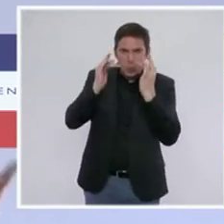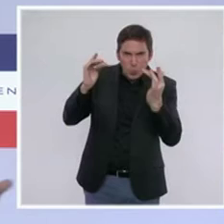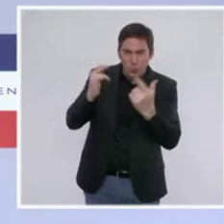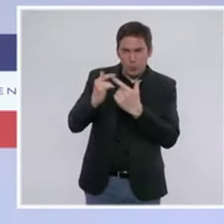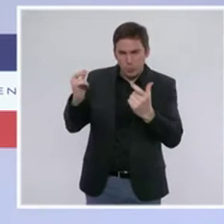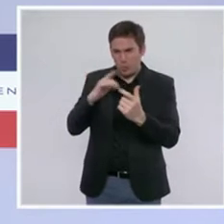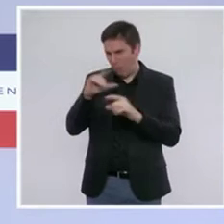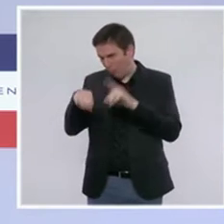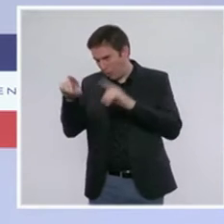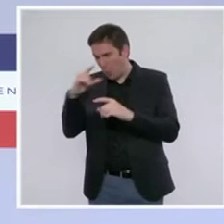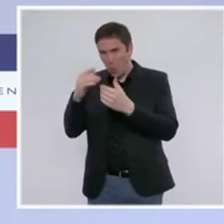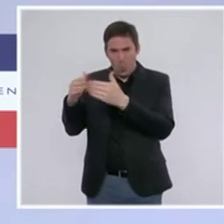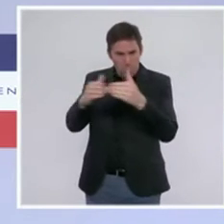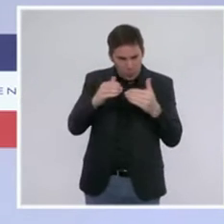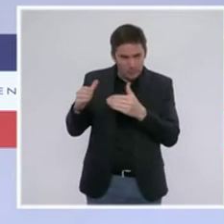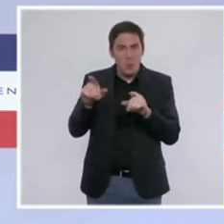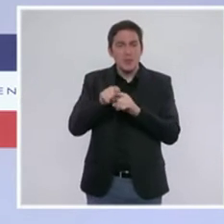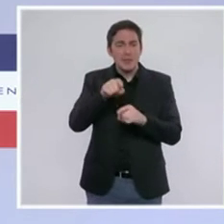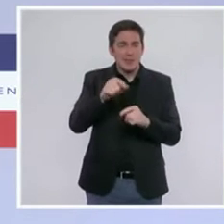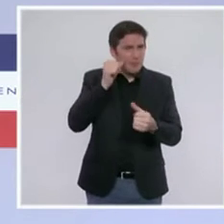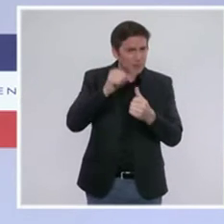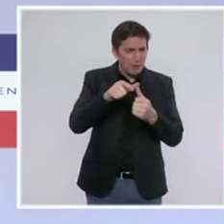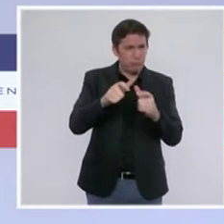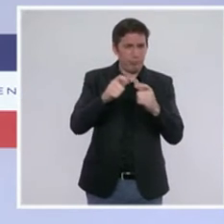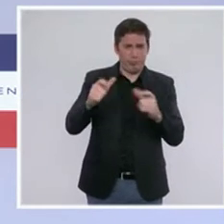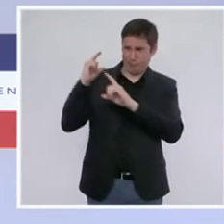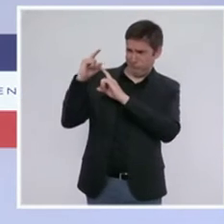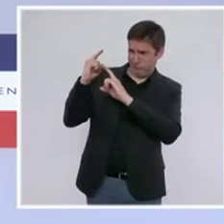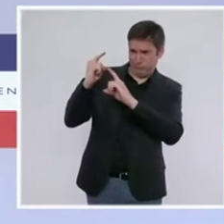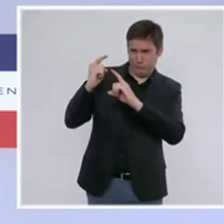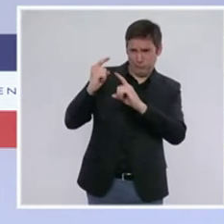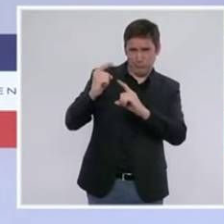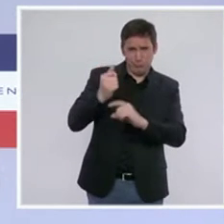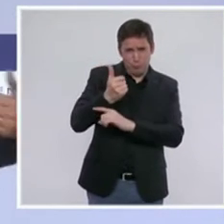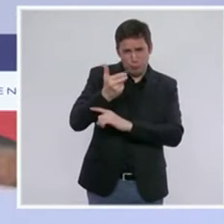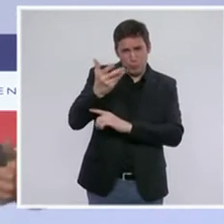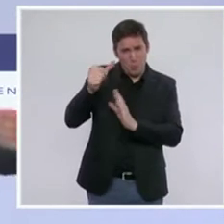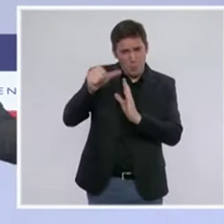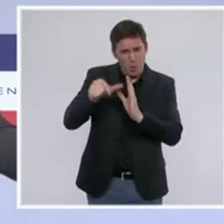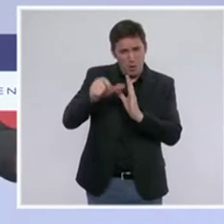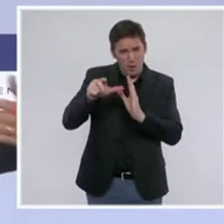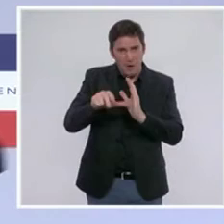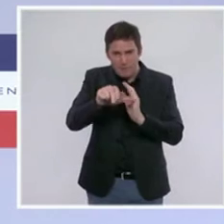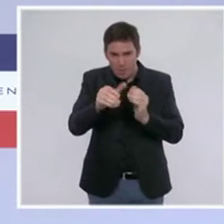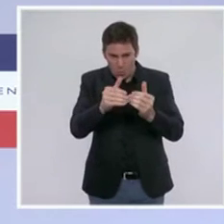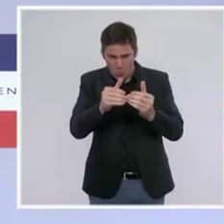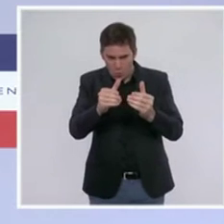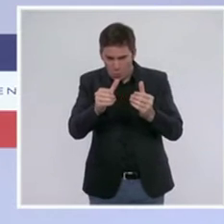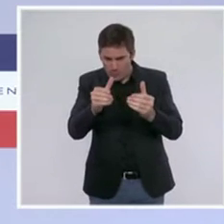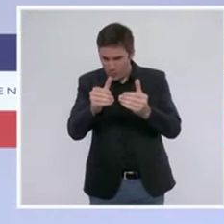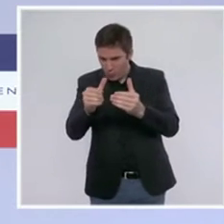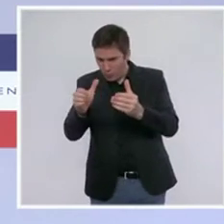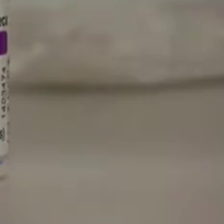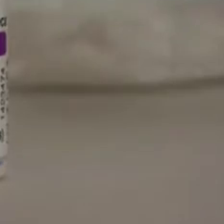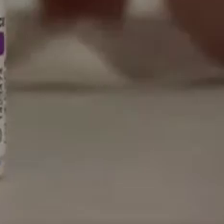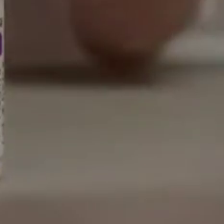fermés, qui sont, pour un certain nombre d'entre eux, fermés depuis maintenant un grand nombre de mois, ouvriront progressivement ensuite, d'ici à l